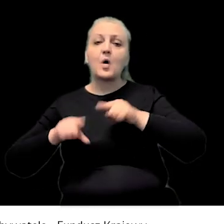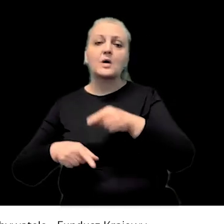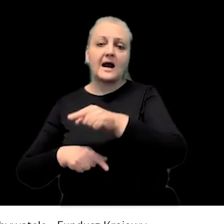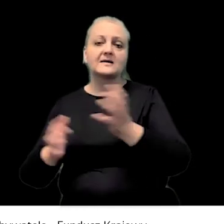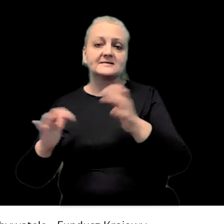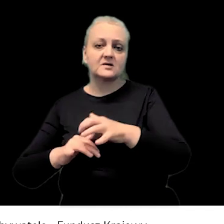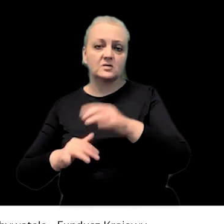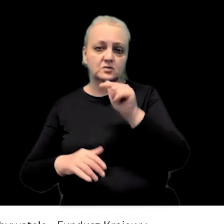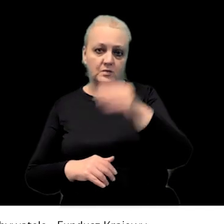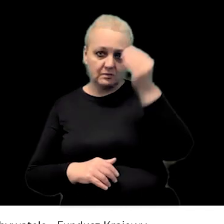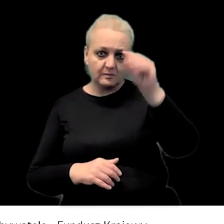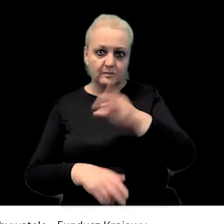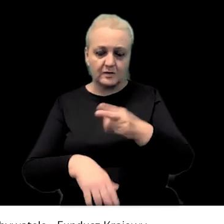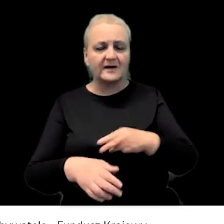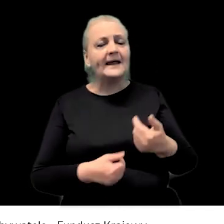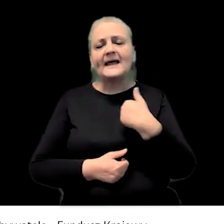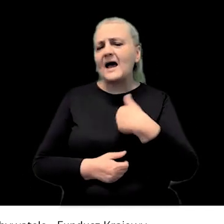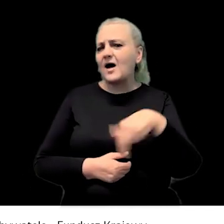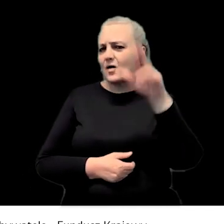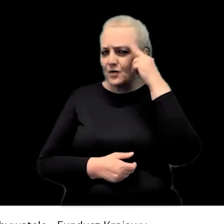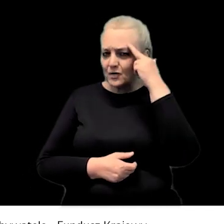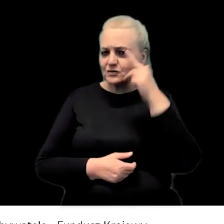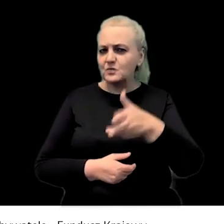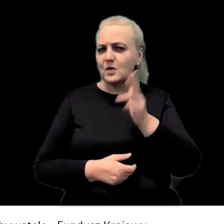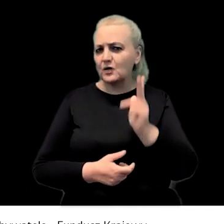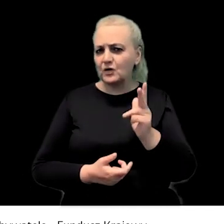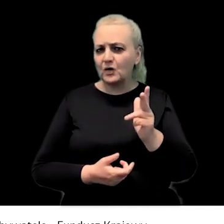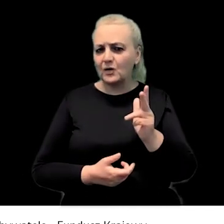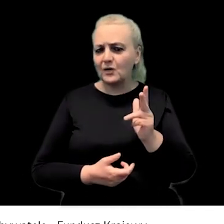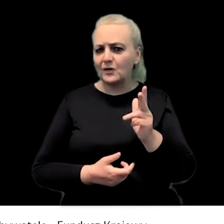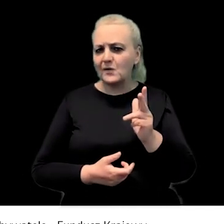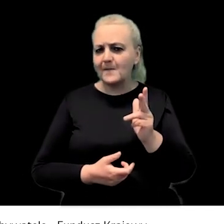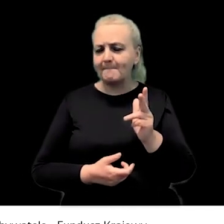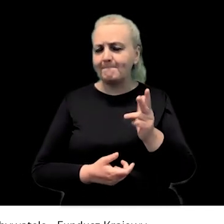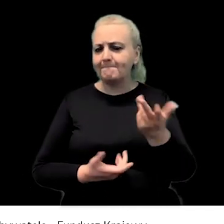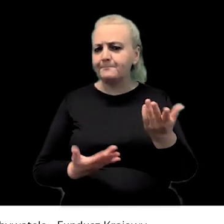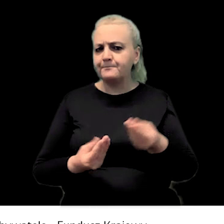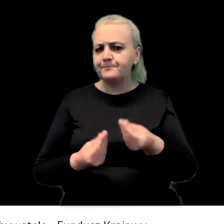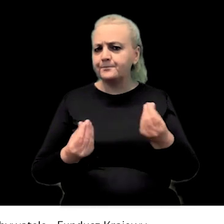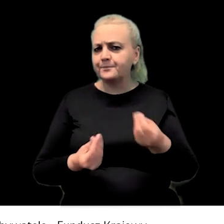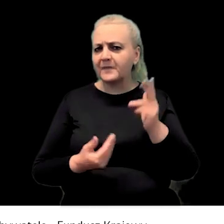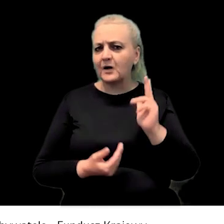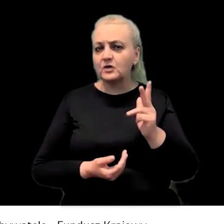lokalnej czy organizatora zgromadzenia? Czyli ja rozumiem, że tutaj chodzi o to, kto po prostu,